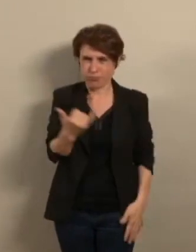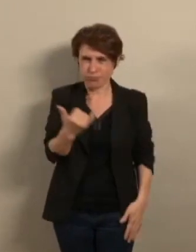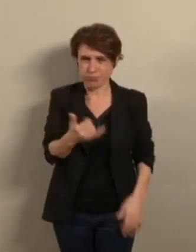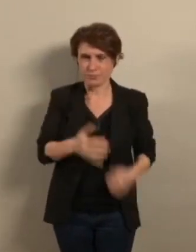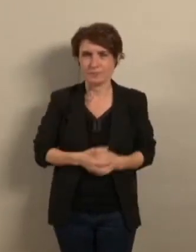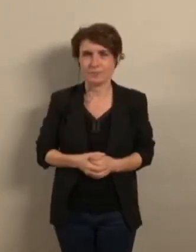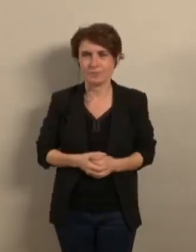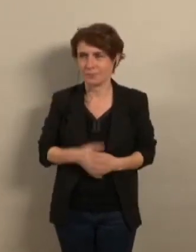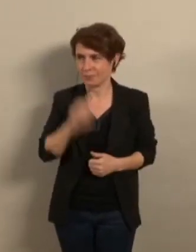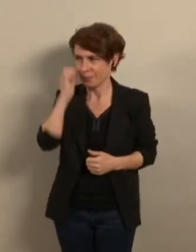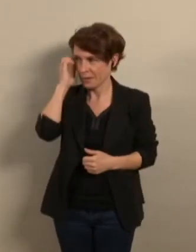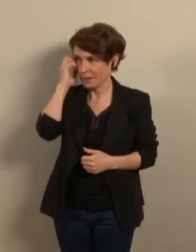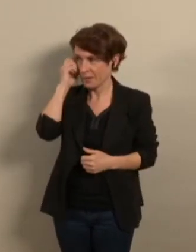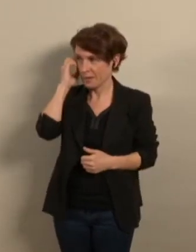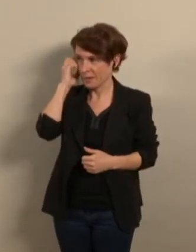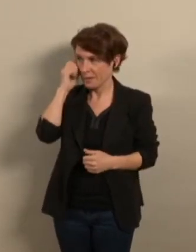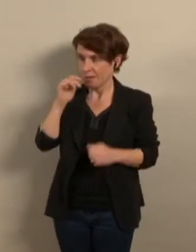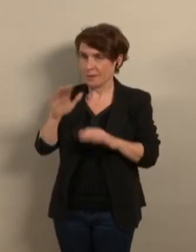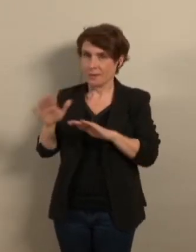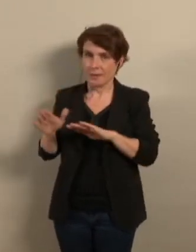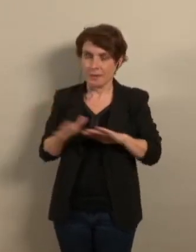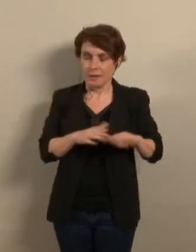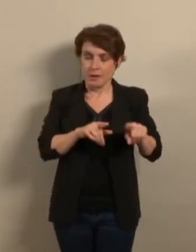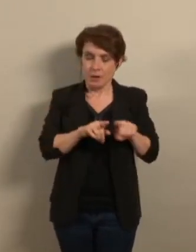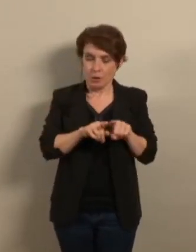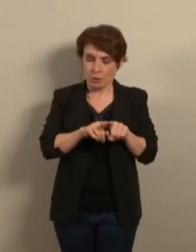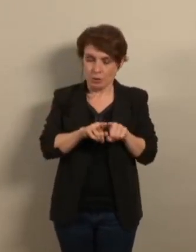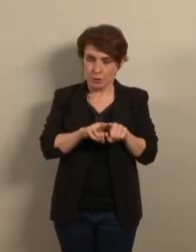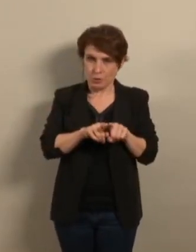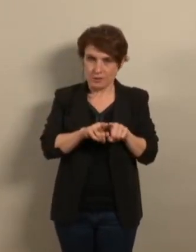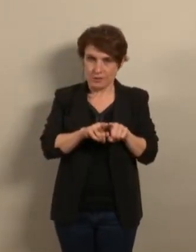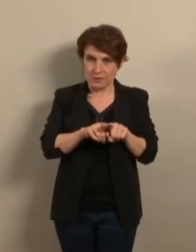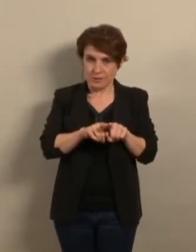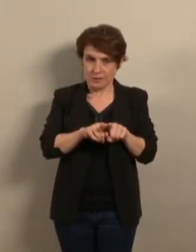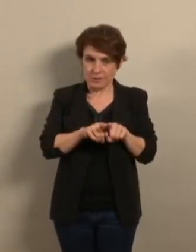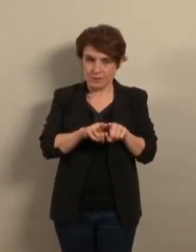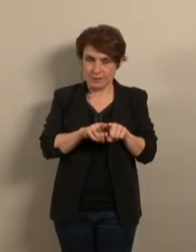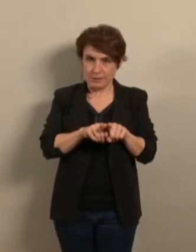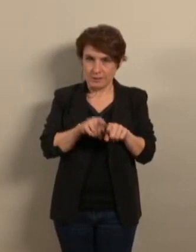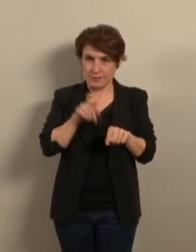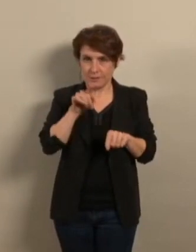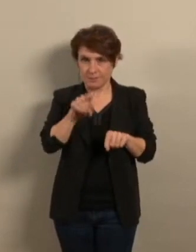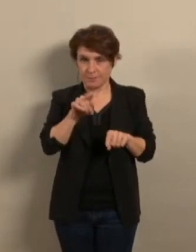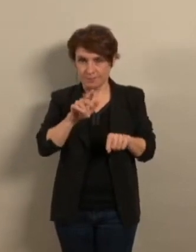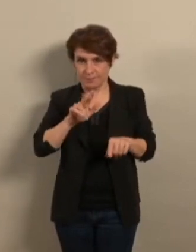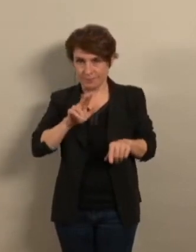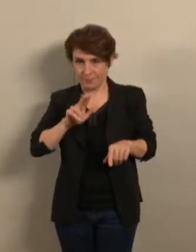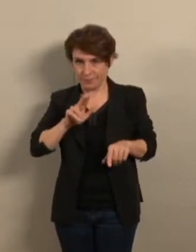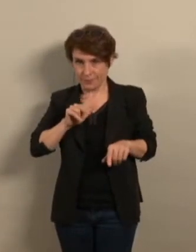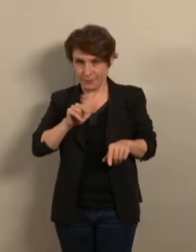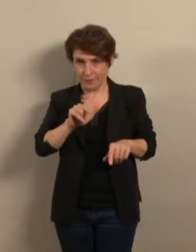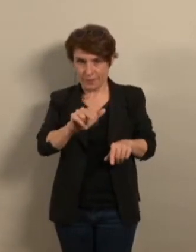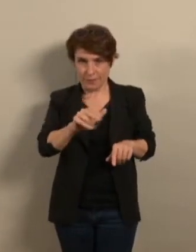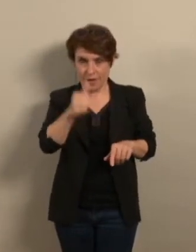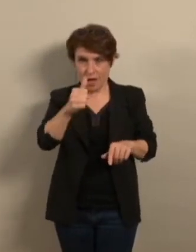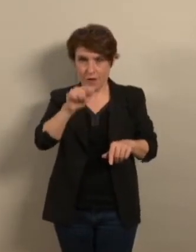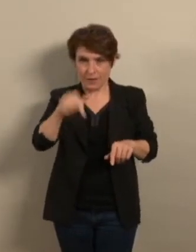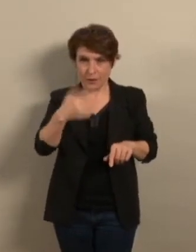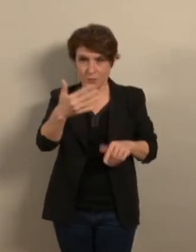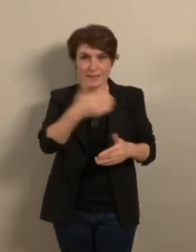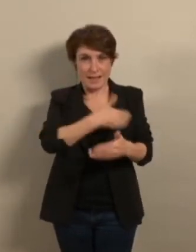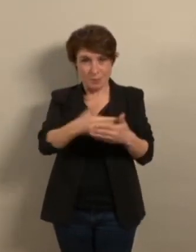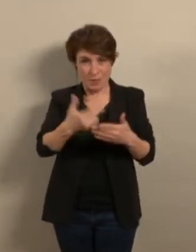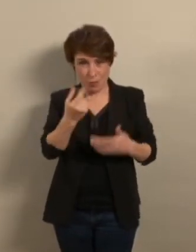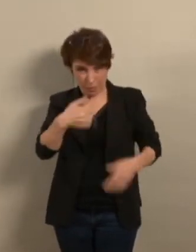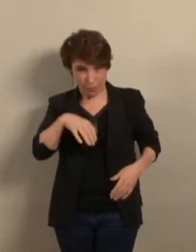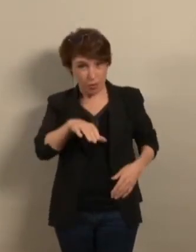envisagez de consacrer 1,5 d'euros pour la réhabilitation de la salle du conseil municipal incendiée il y